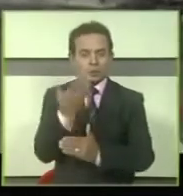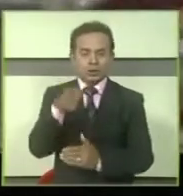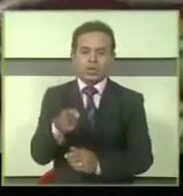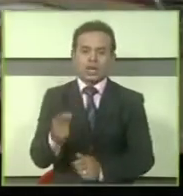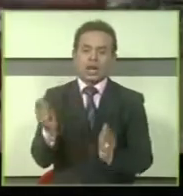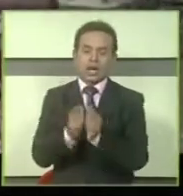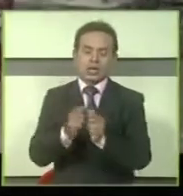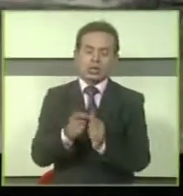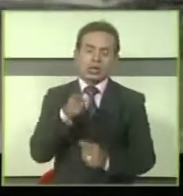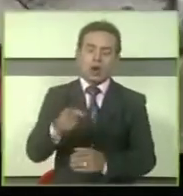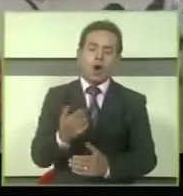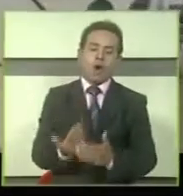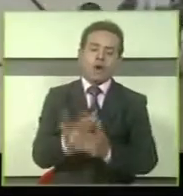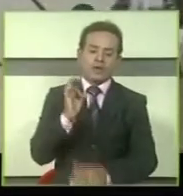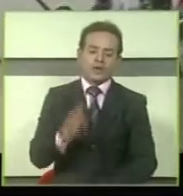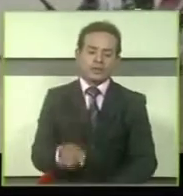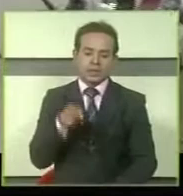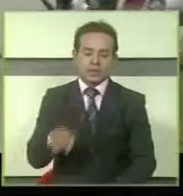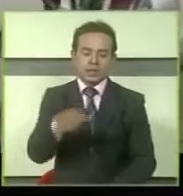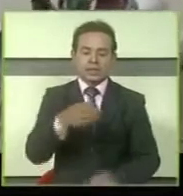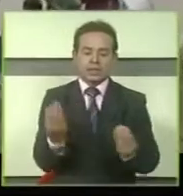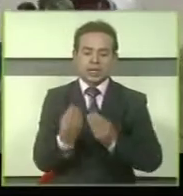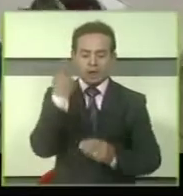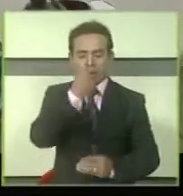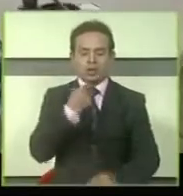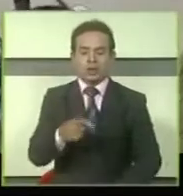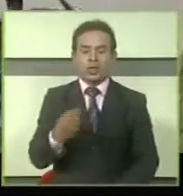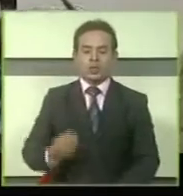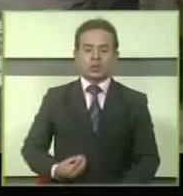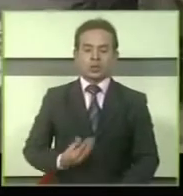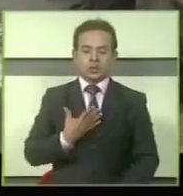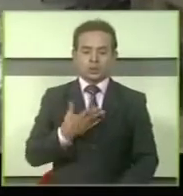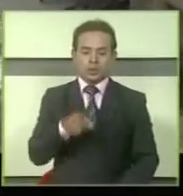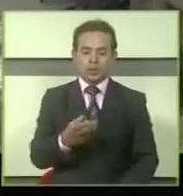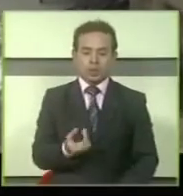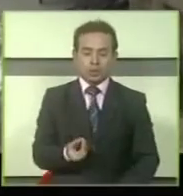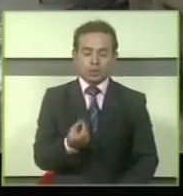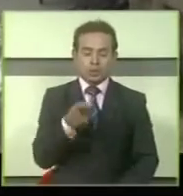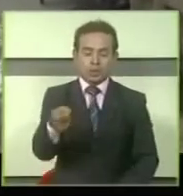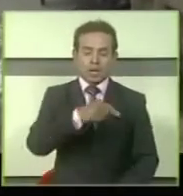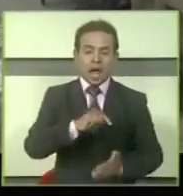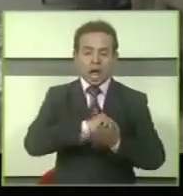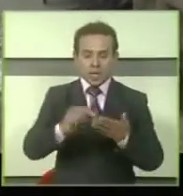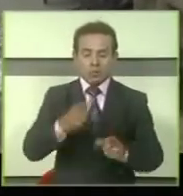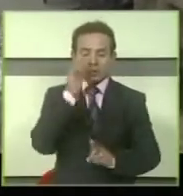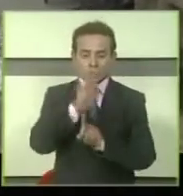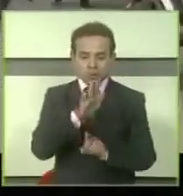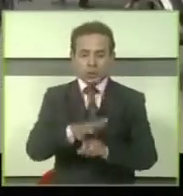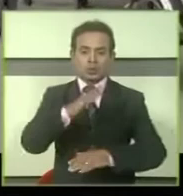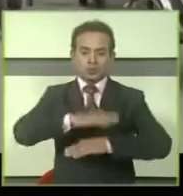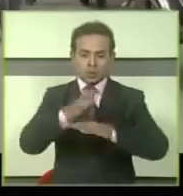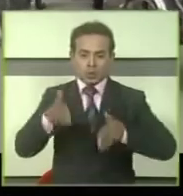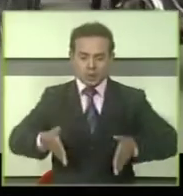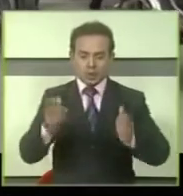মাধাব্দি কে থানা খুশনা কডা ইস্থান্যা জন্মনে সোস্থি ফিরে ইশেছে খুব দ্রুতো এ এলাকাই আইন্স্রিং খলা পরিস্থিতের উন্নতি